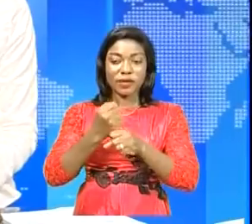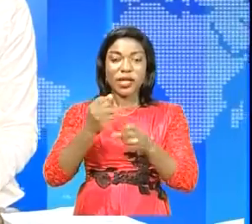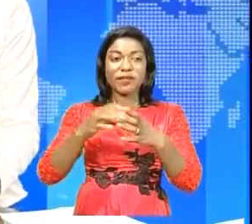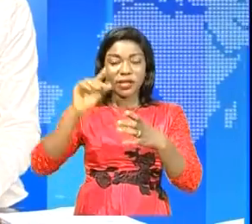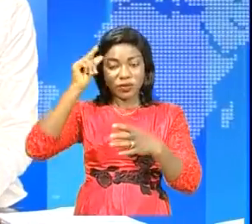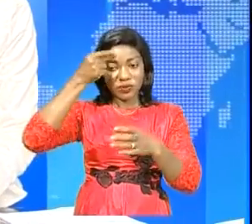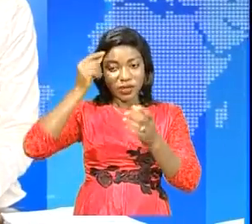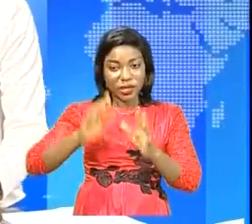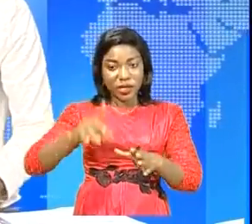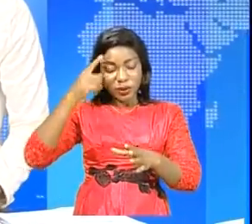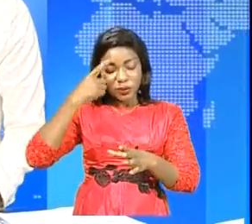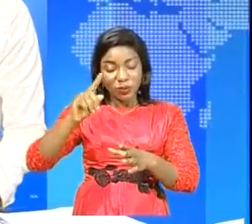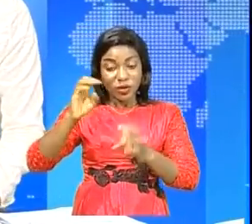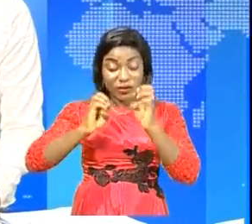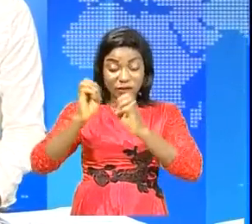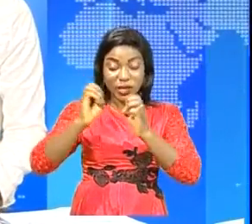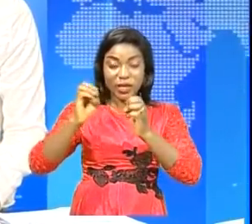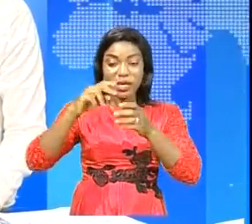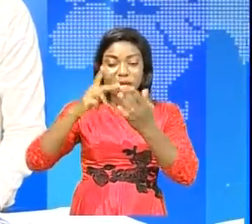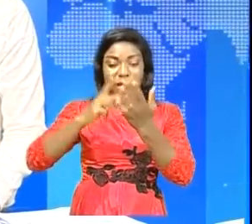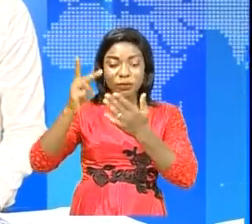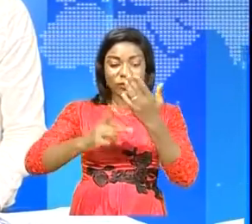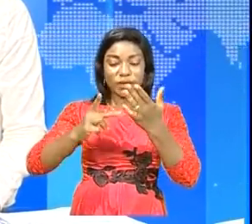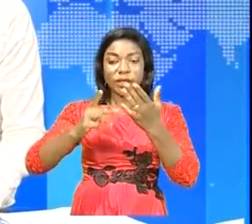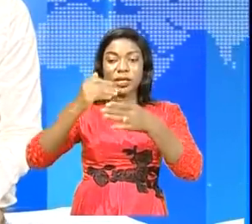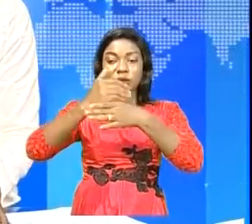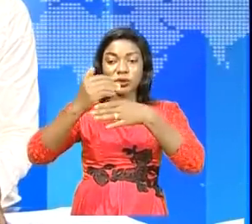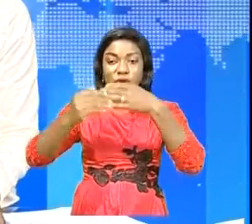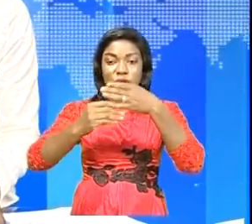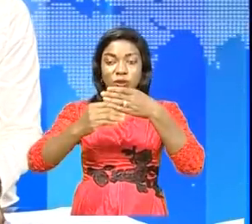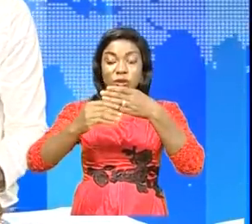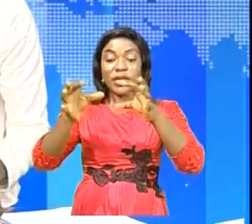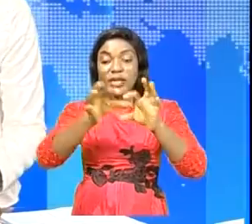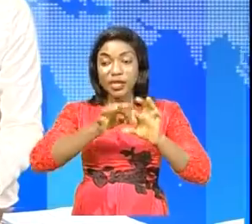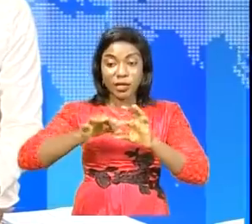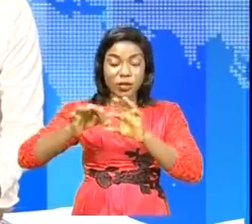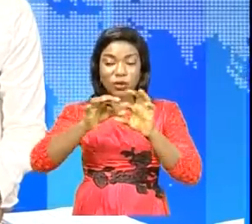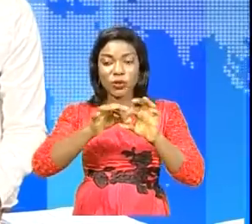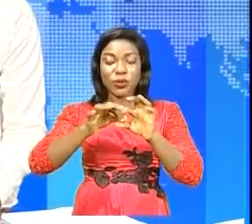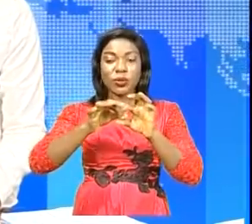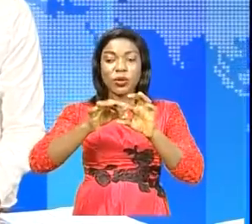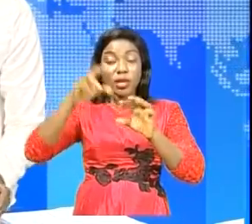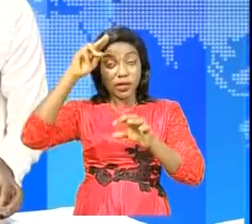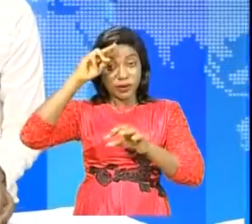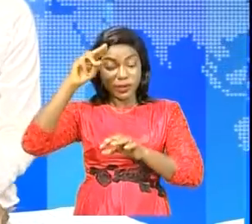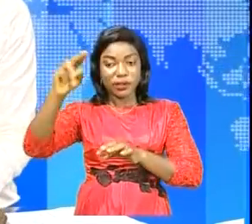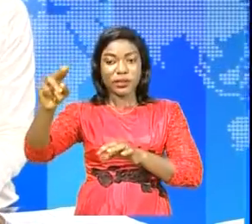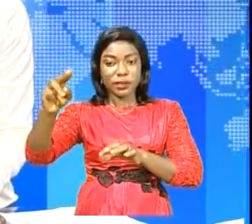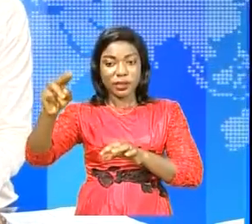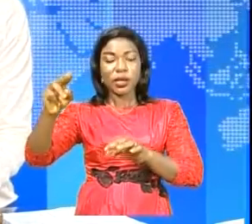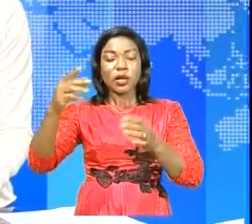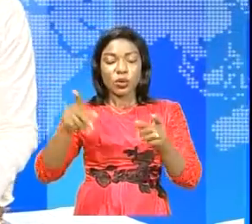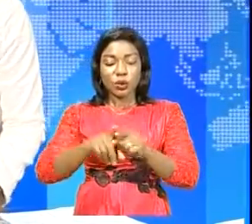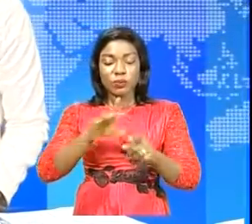évaluer les projets de la construction de l'université panafricaine portant le nom de Félix-Antoine Tiseké de Tchilombo, président en